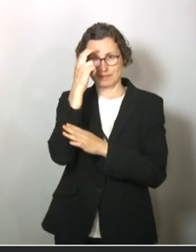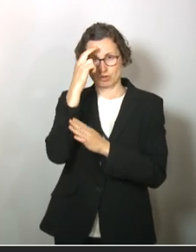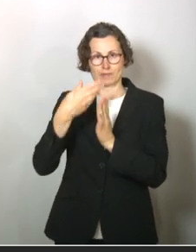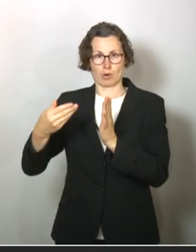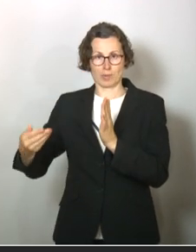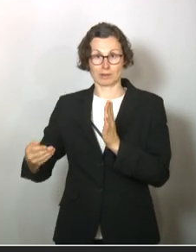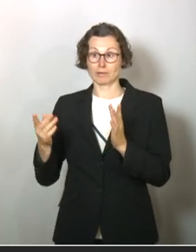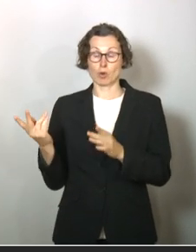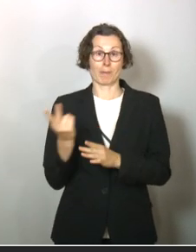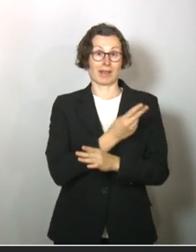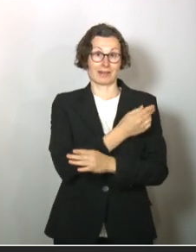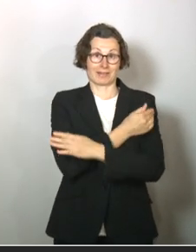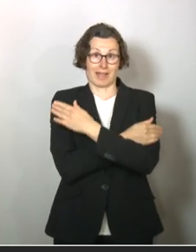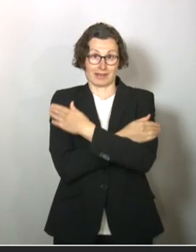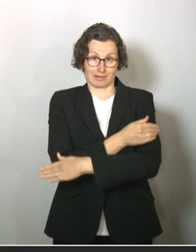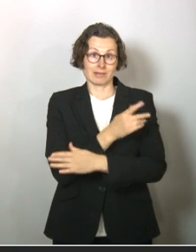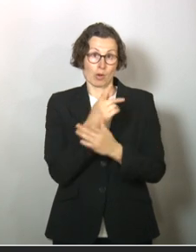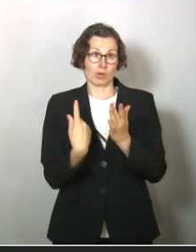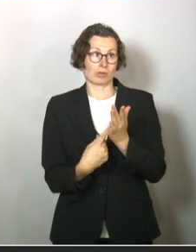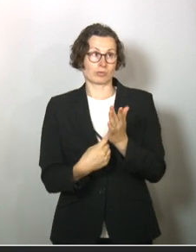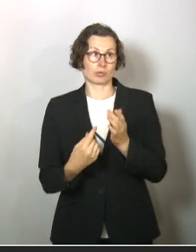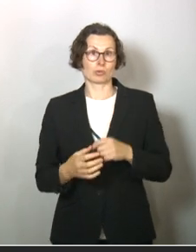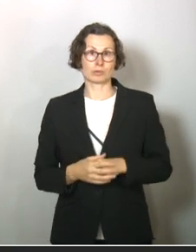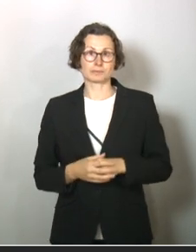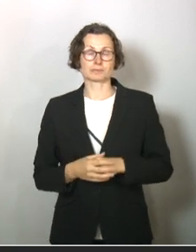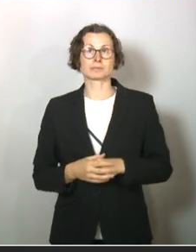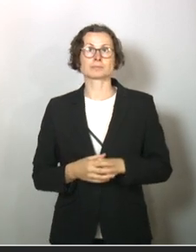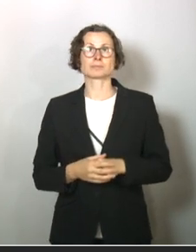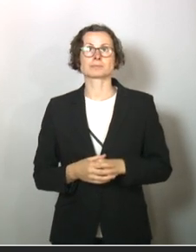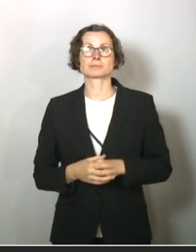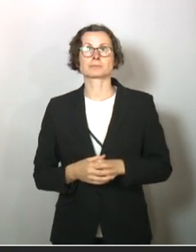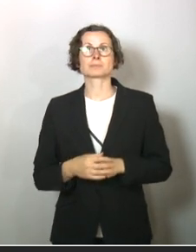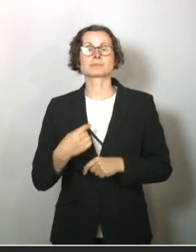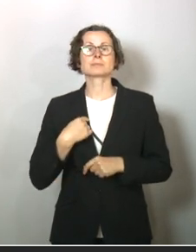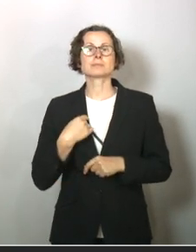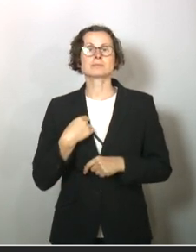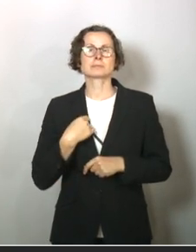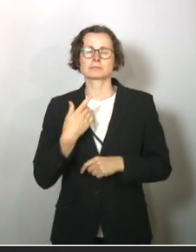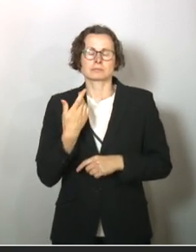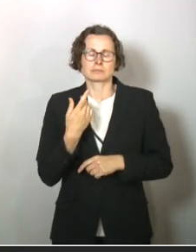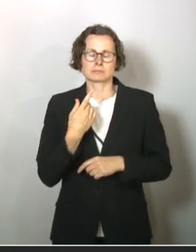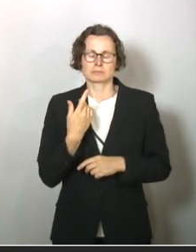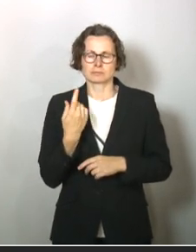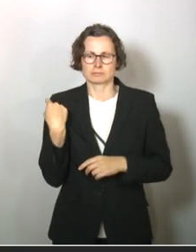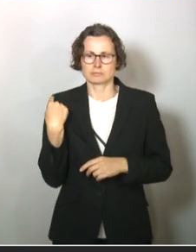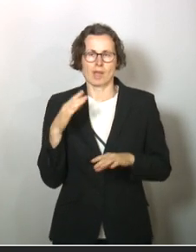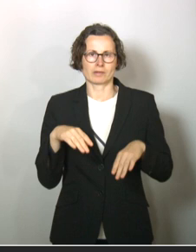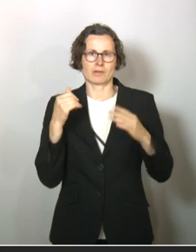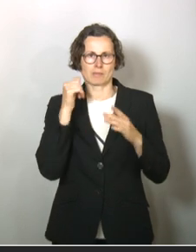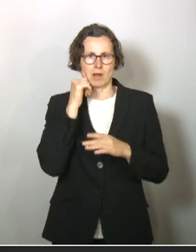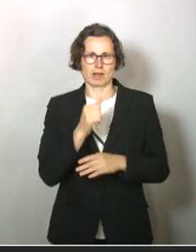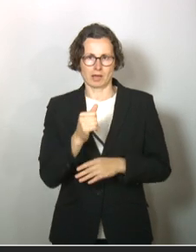Das ist für beide Seiten eine Herausforderung. Ich spreche hier nicht, bin ja sowieso erst kurz dabei, seit Anfang Mai